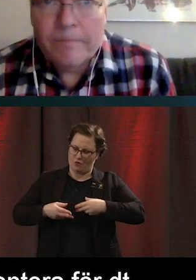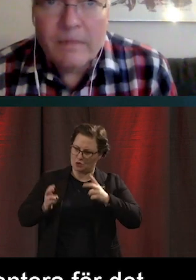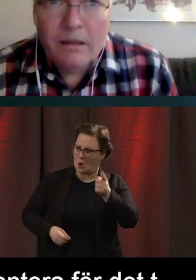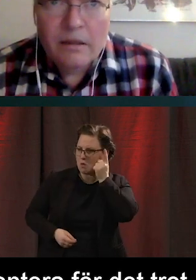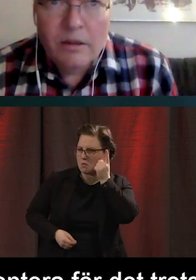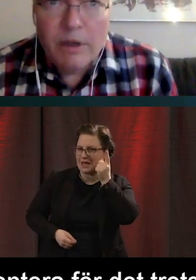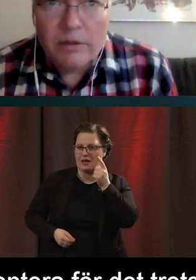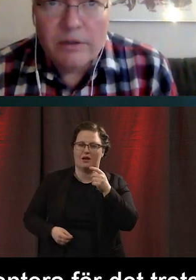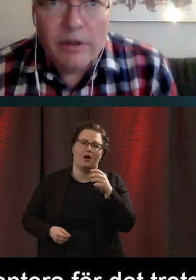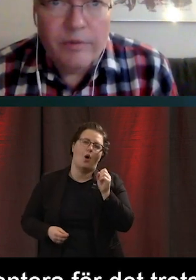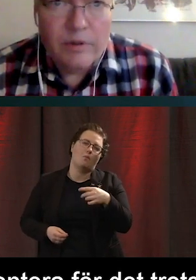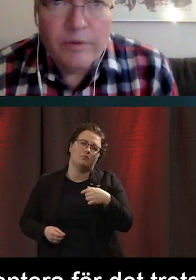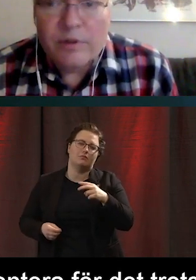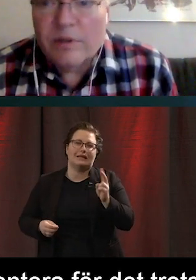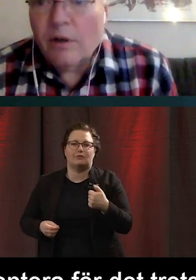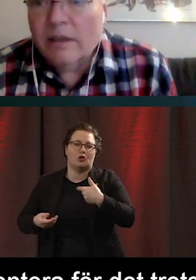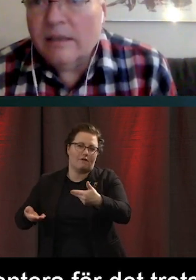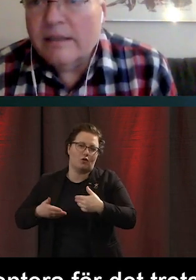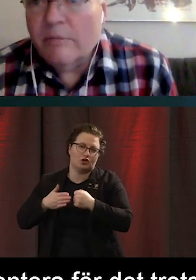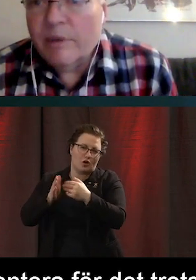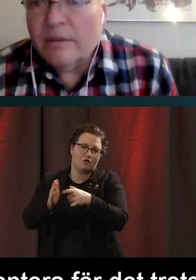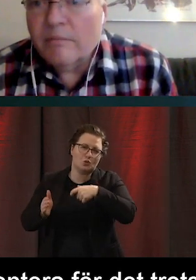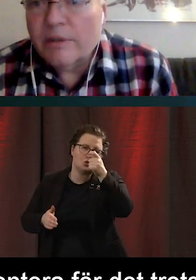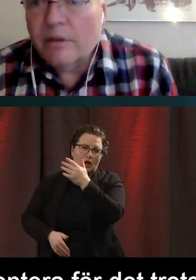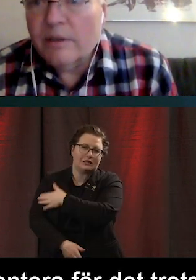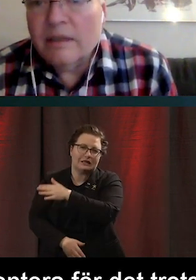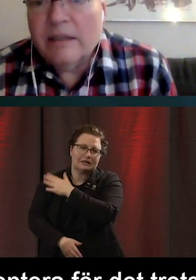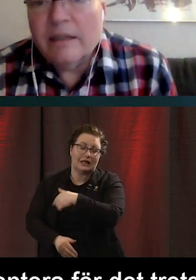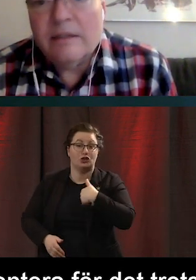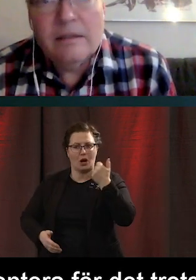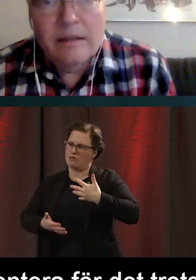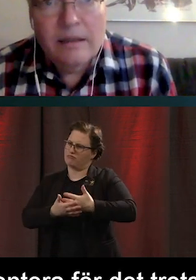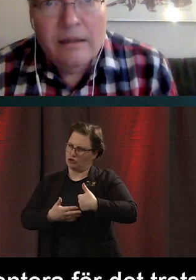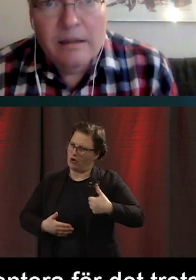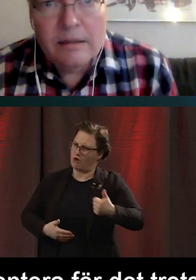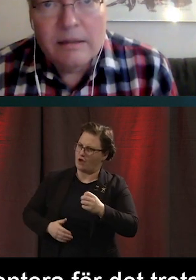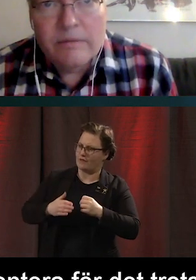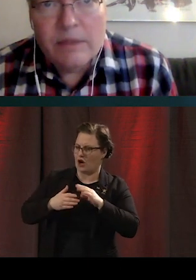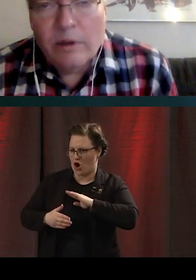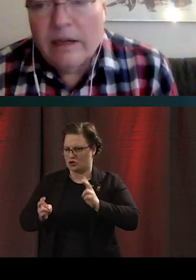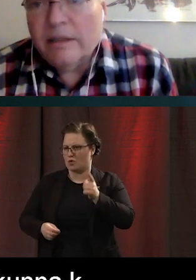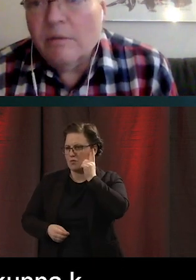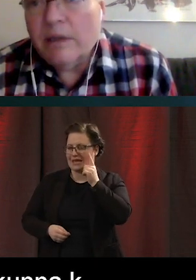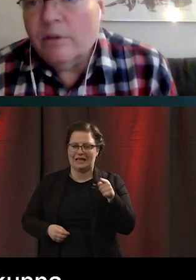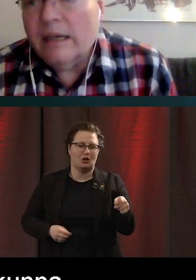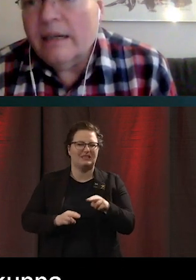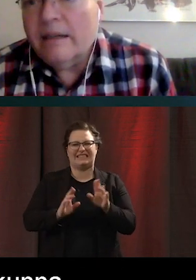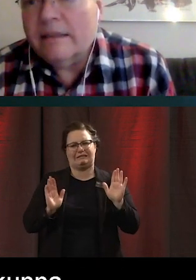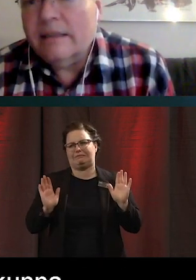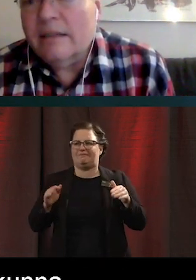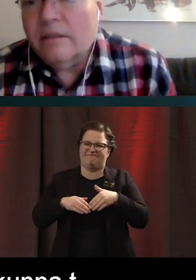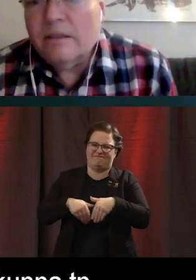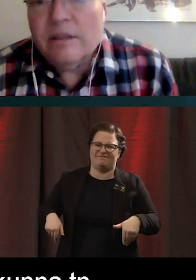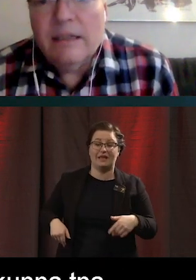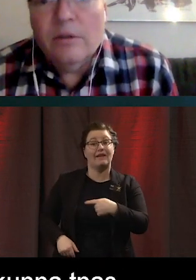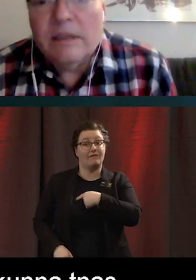har stöd från socialen till exempel. man skulle kunna tänka att vi såg det här som en grundläggande